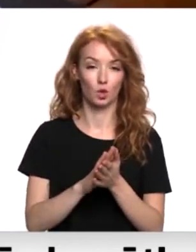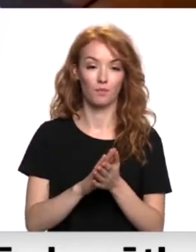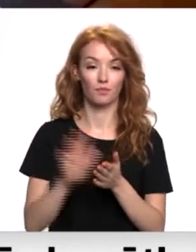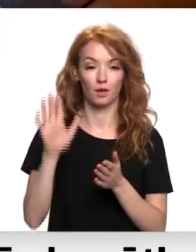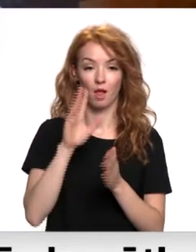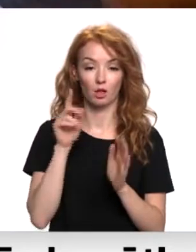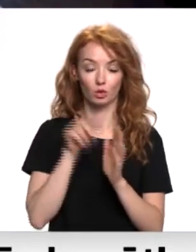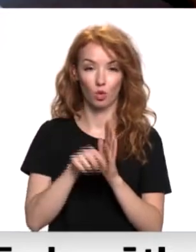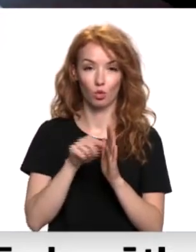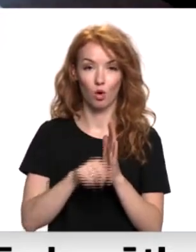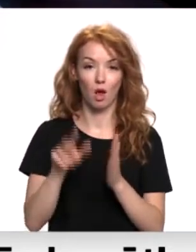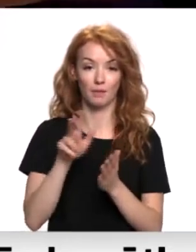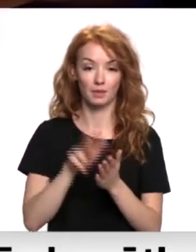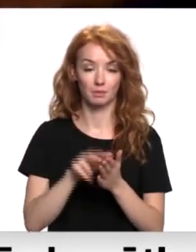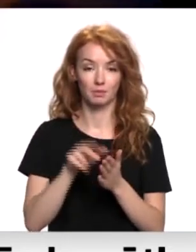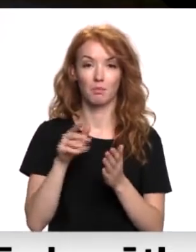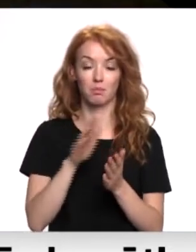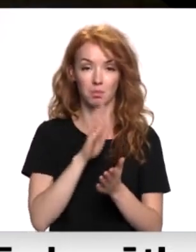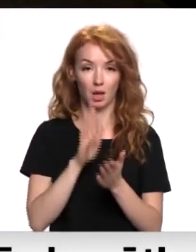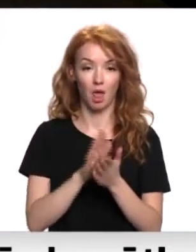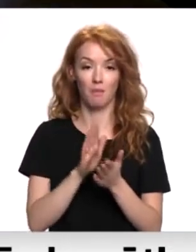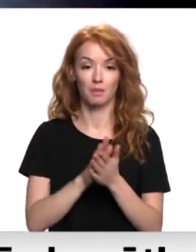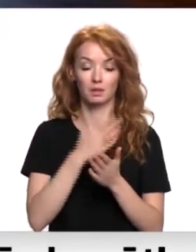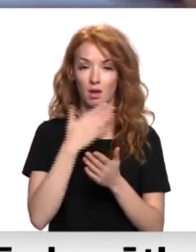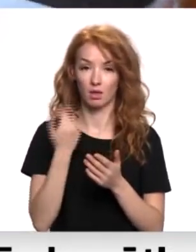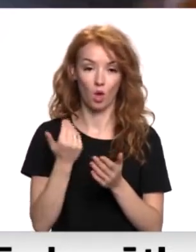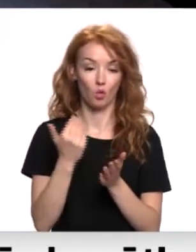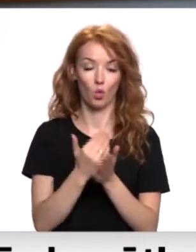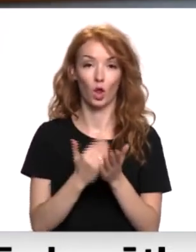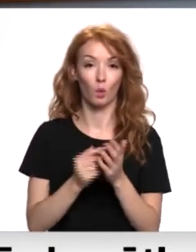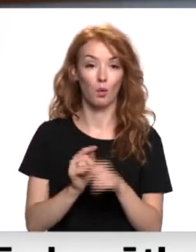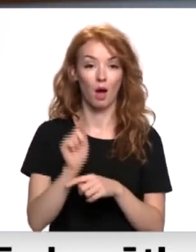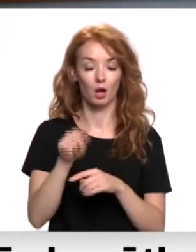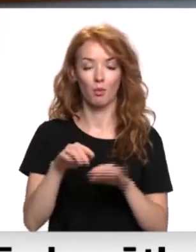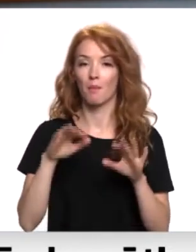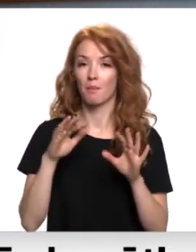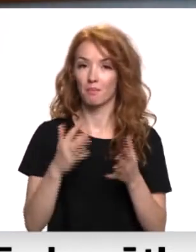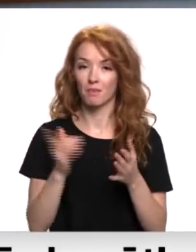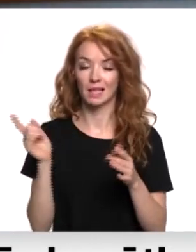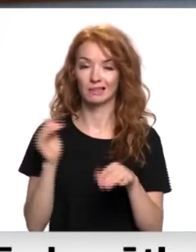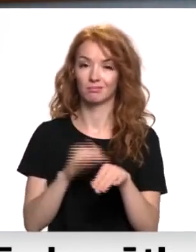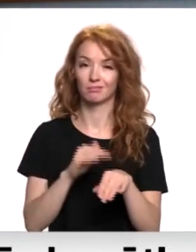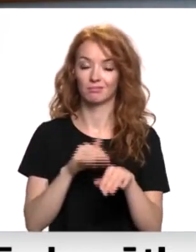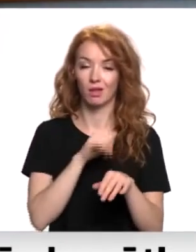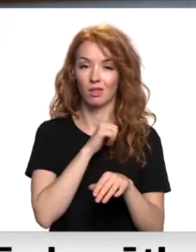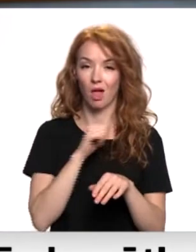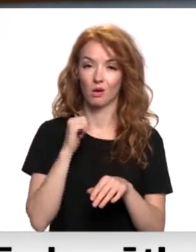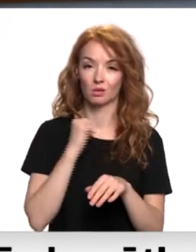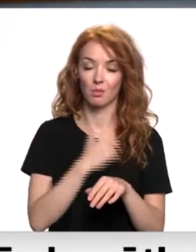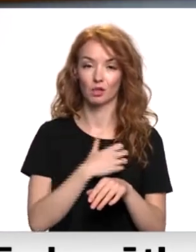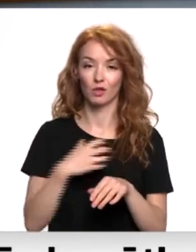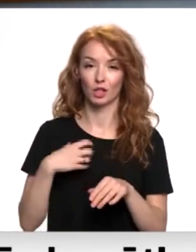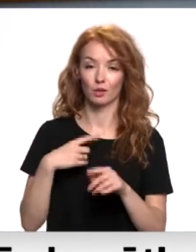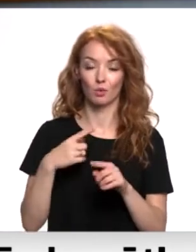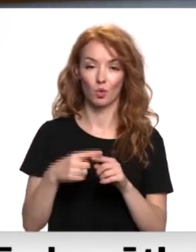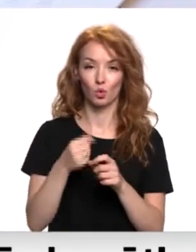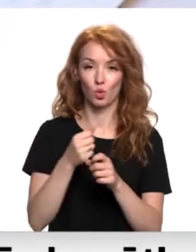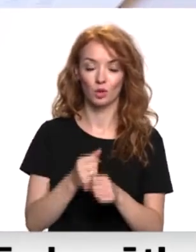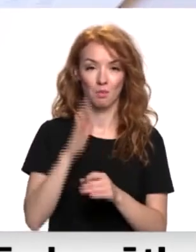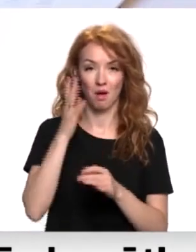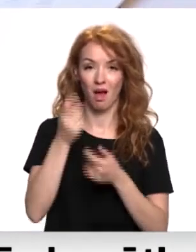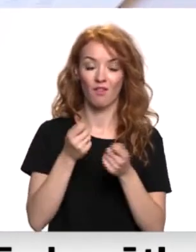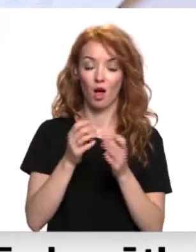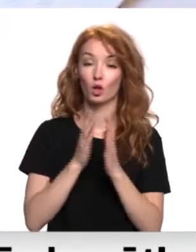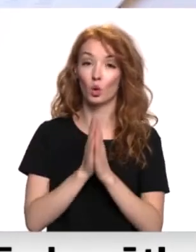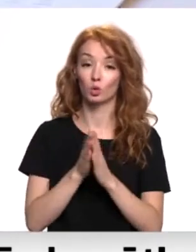Valsts kontrole apstiprina. Prēmijas patiešām nav normatīvu aktu pārkāpums, bet tā vērsusi talsu novada pašvaldības un osas pārvaldes uzmanības to,